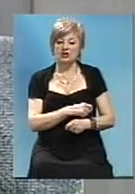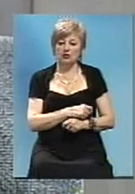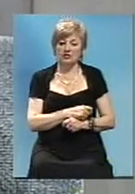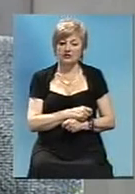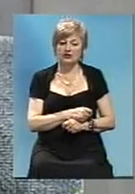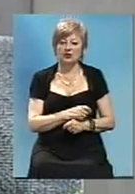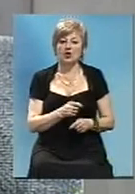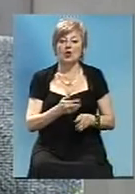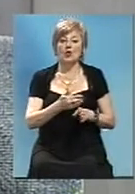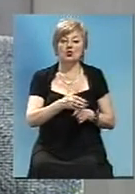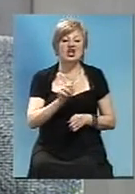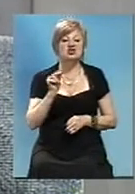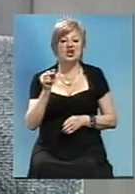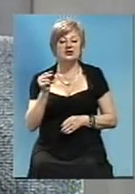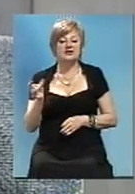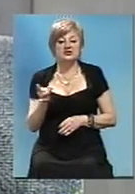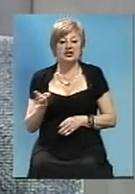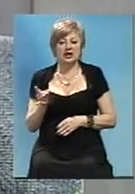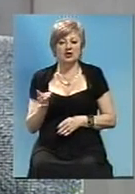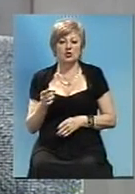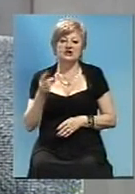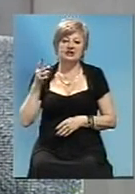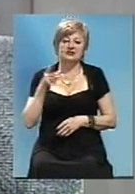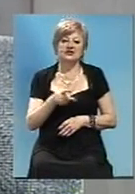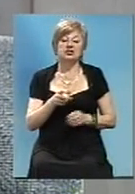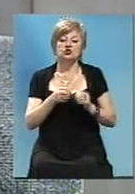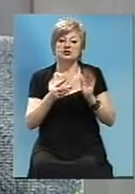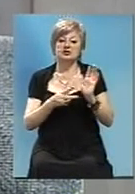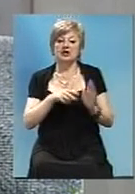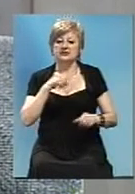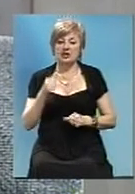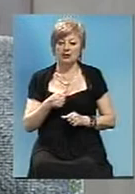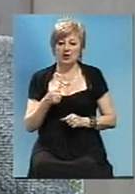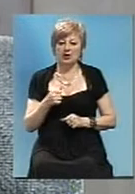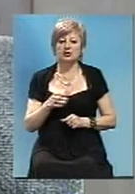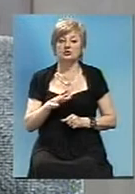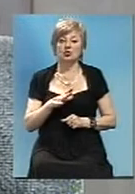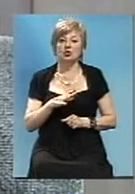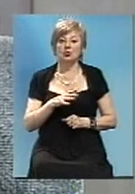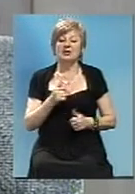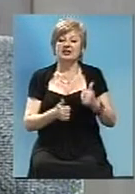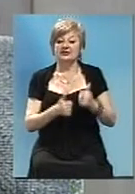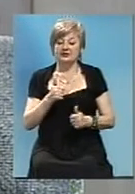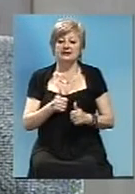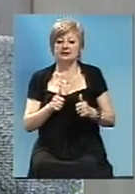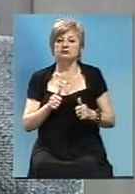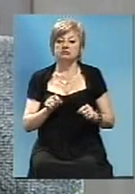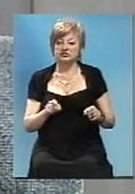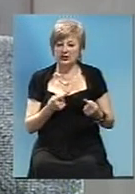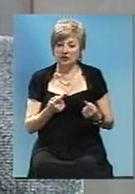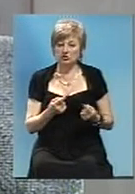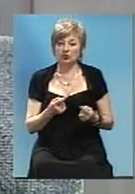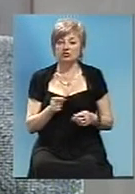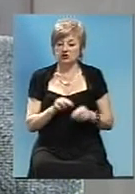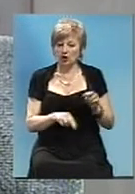Участок в Черніговському районі в 2017 гаду був тендер, були сыграні процедури, вже там приступив